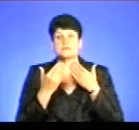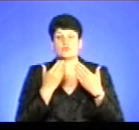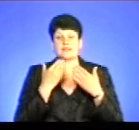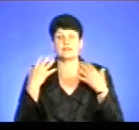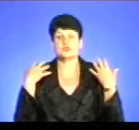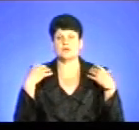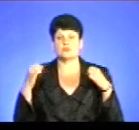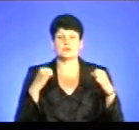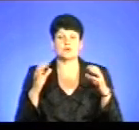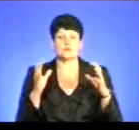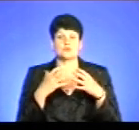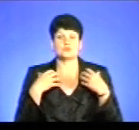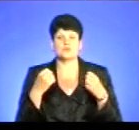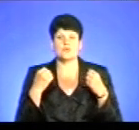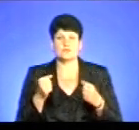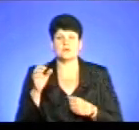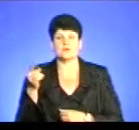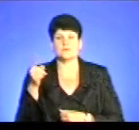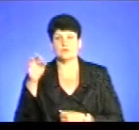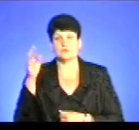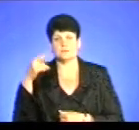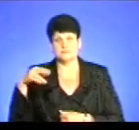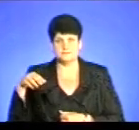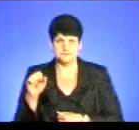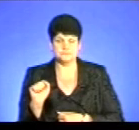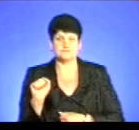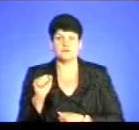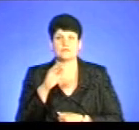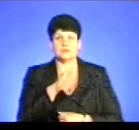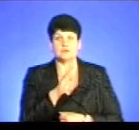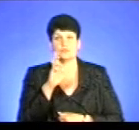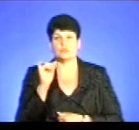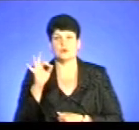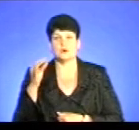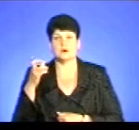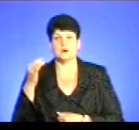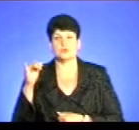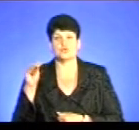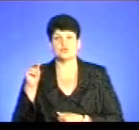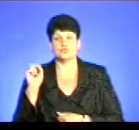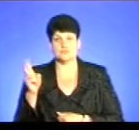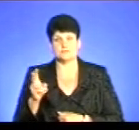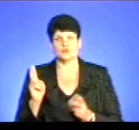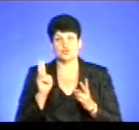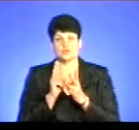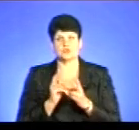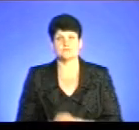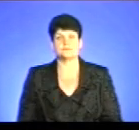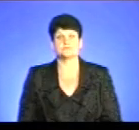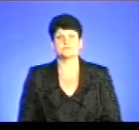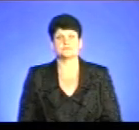з начальником управління охорони здоров'я Тернопільської обласної державної адміністрації Володимиром Бугульчуком. Дякую. зустрічі в ефірі. Бачите.